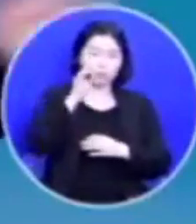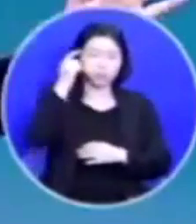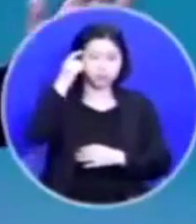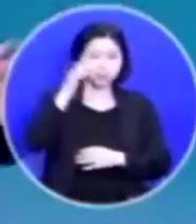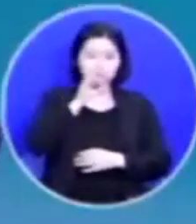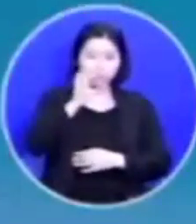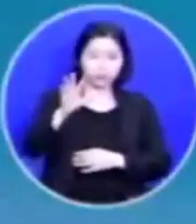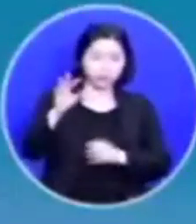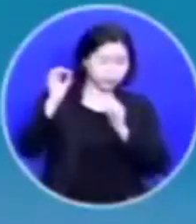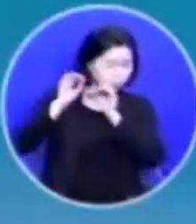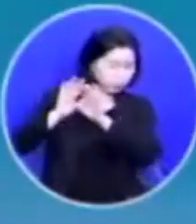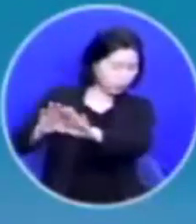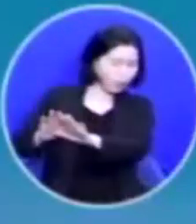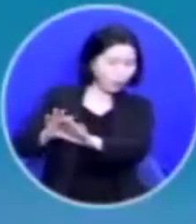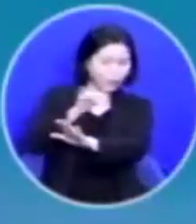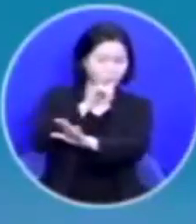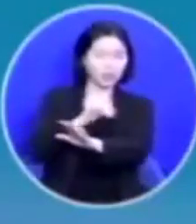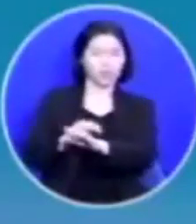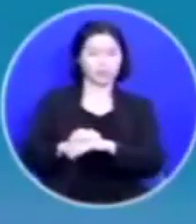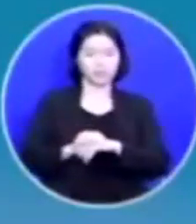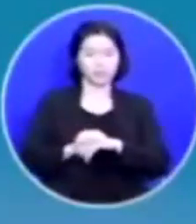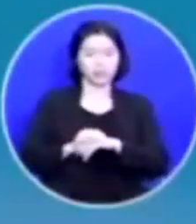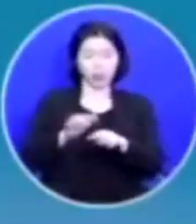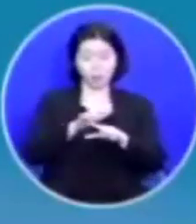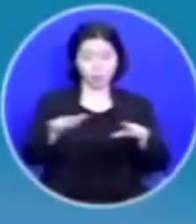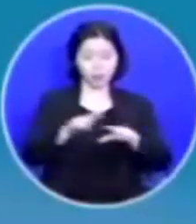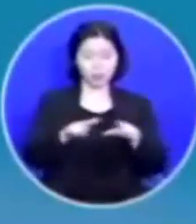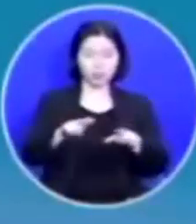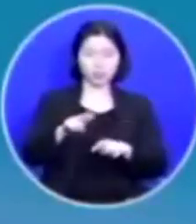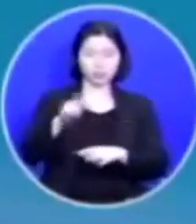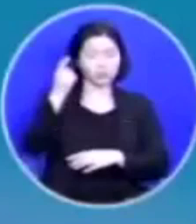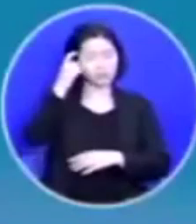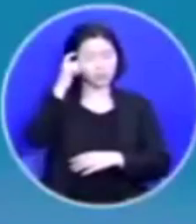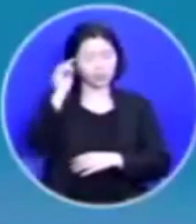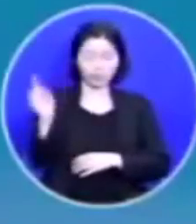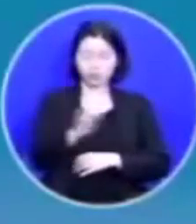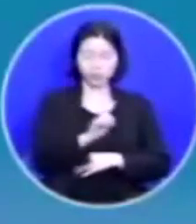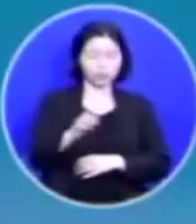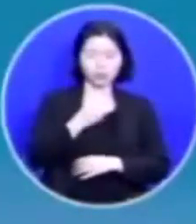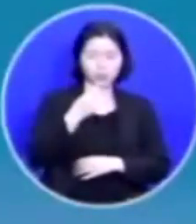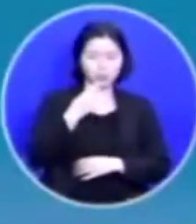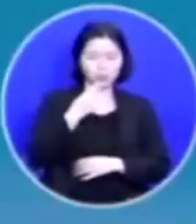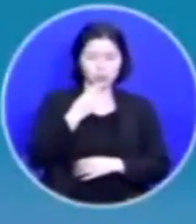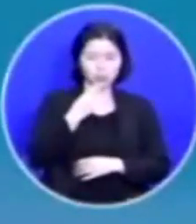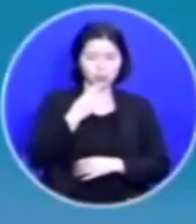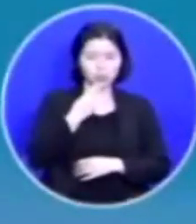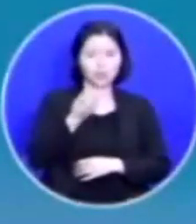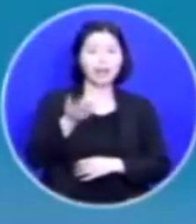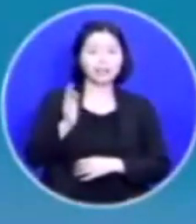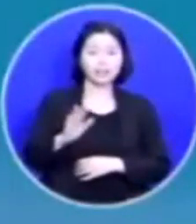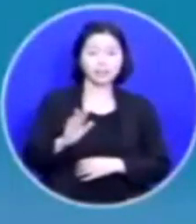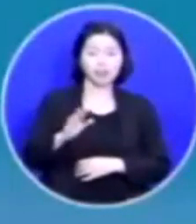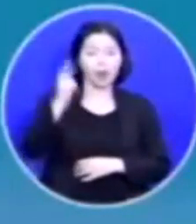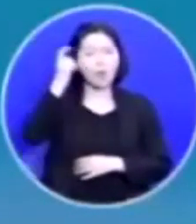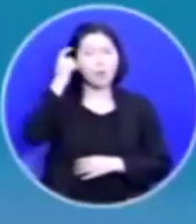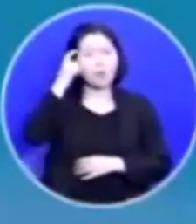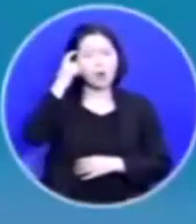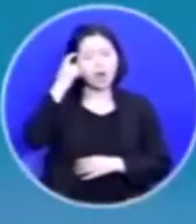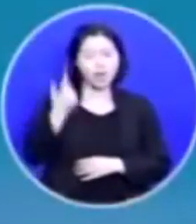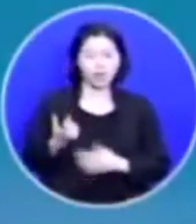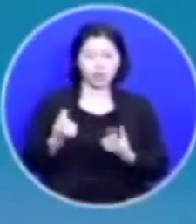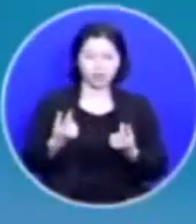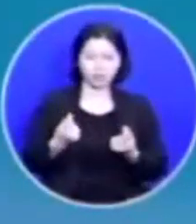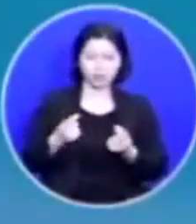밀어넣어버렸어요 그 기억을 평소에는 전혀 생각지도 못하고 살았죠 그런데 왜 그렇게 자꾸